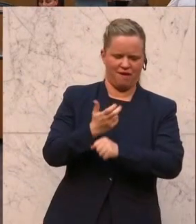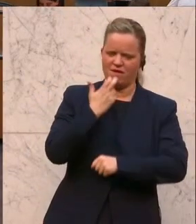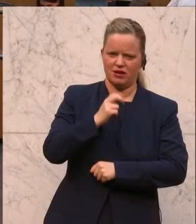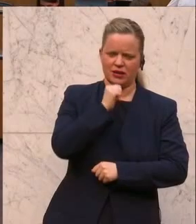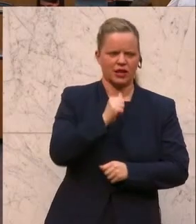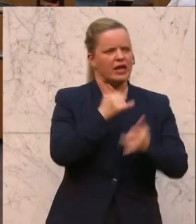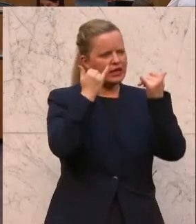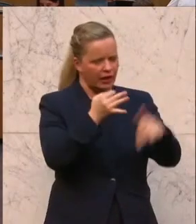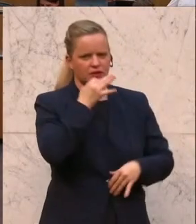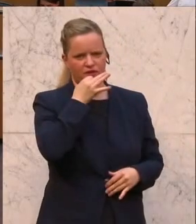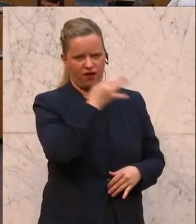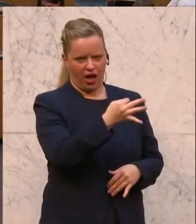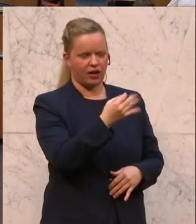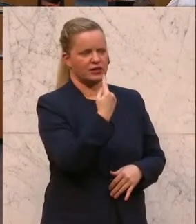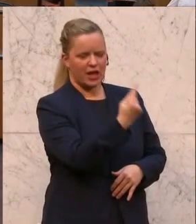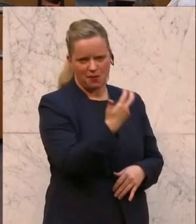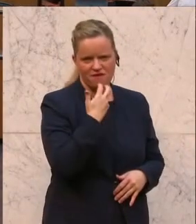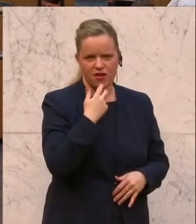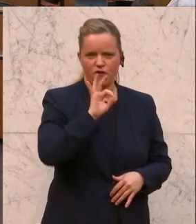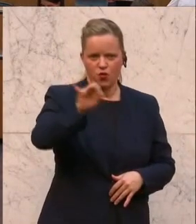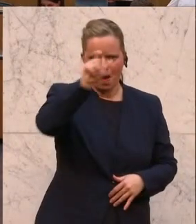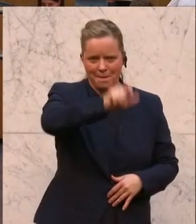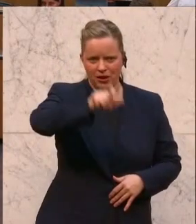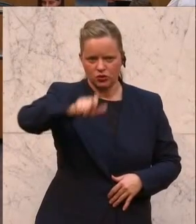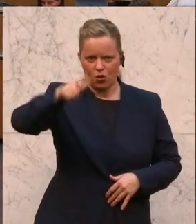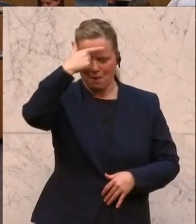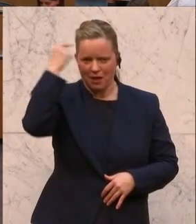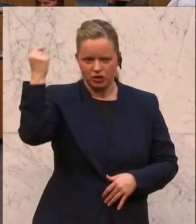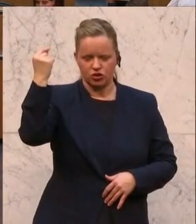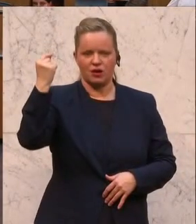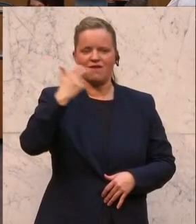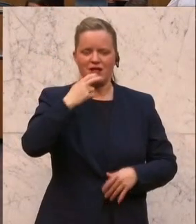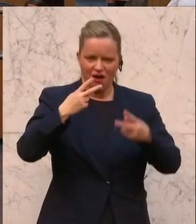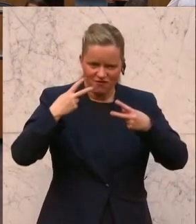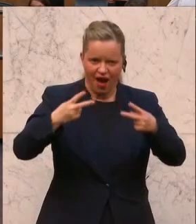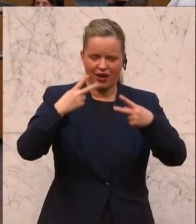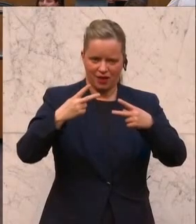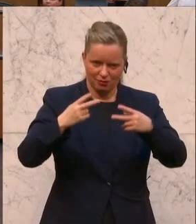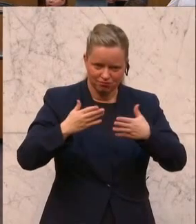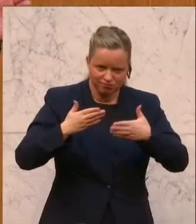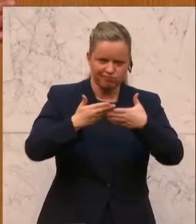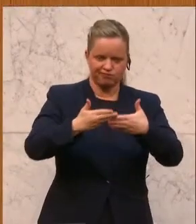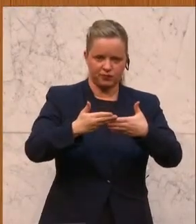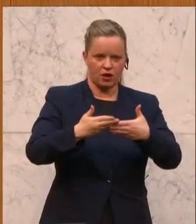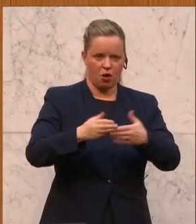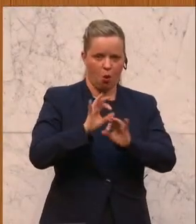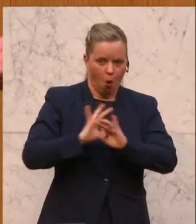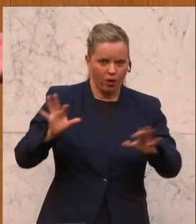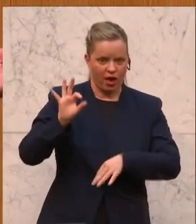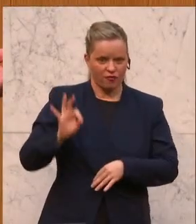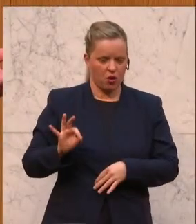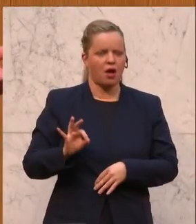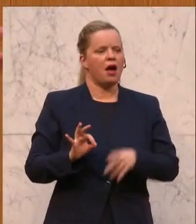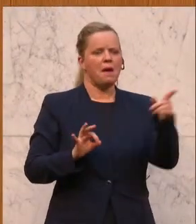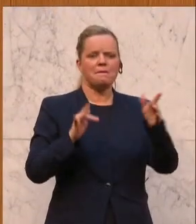irgendwie für die Menschen was weiterbringen oder geht das immer nur ohne uns Freiheitliche? Also das kann ja nicht sein, dass Sie sagen, Sie brauchen uns bei